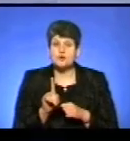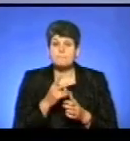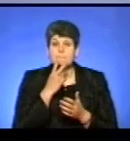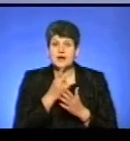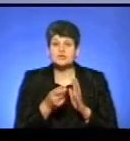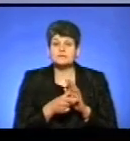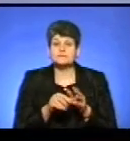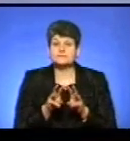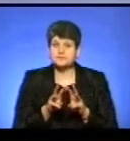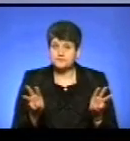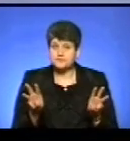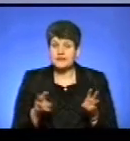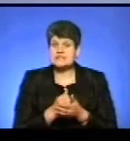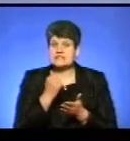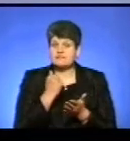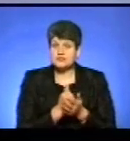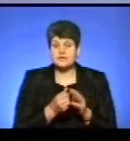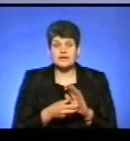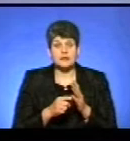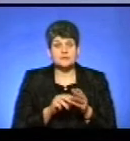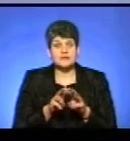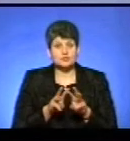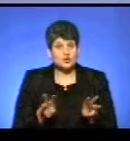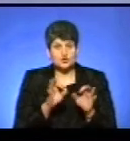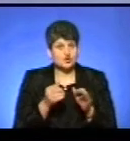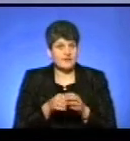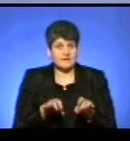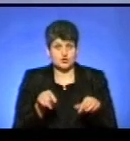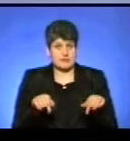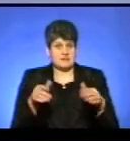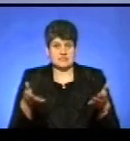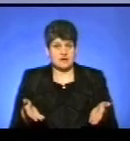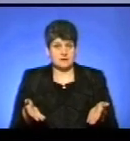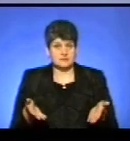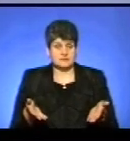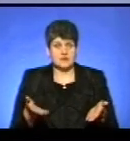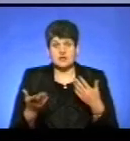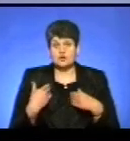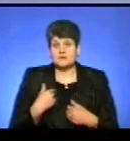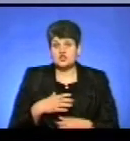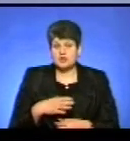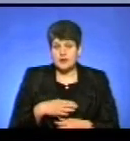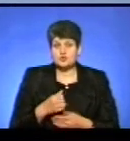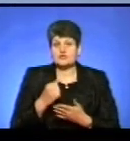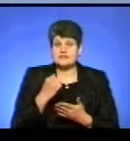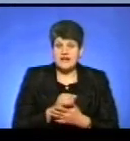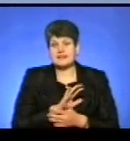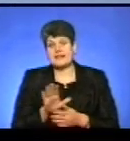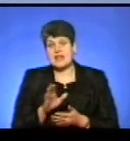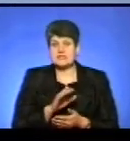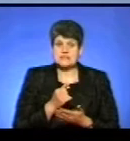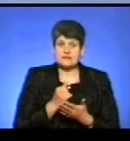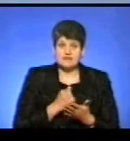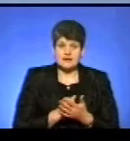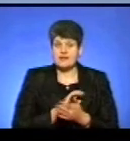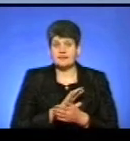Кабміну і затвердження Кабміну нічого не вирішує для нас тут на місцях. Якщо ми чекаємо, що затвердять чи не затвердять, але